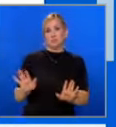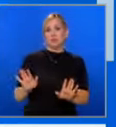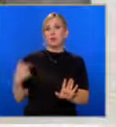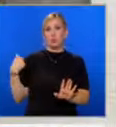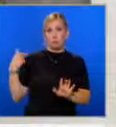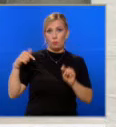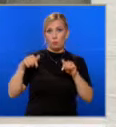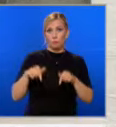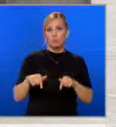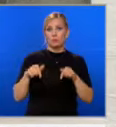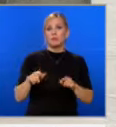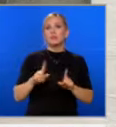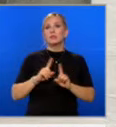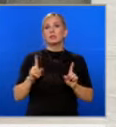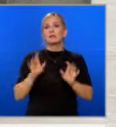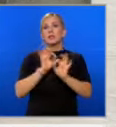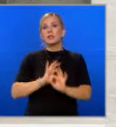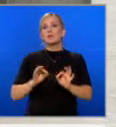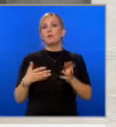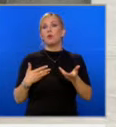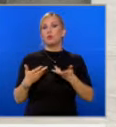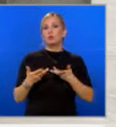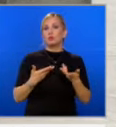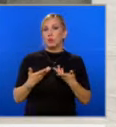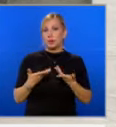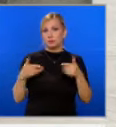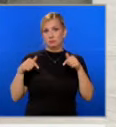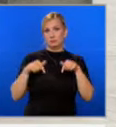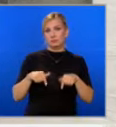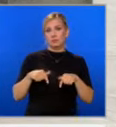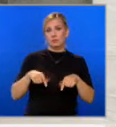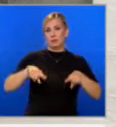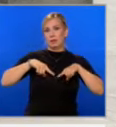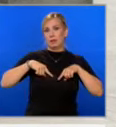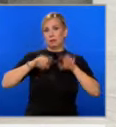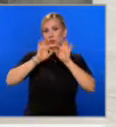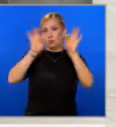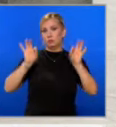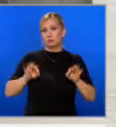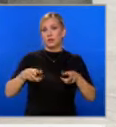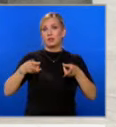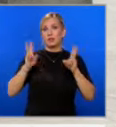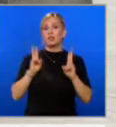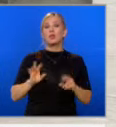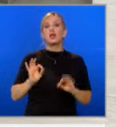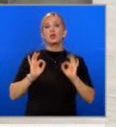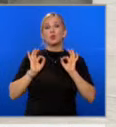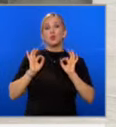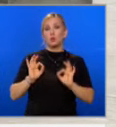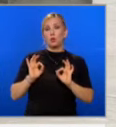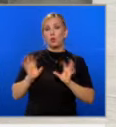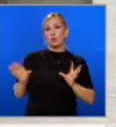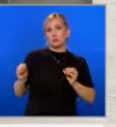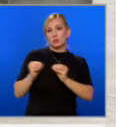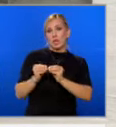не са изразили никакво отношение по съдебното решение, но лоялните на Ахмед